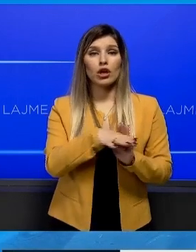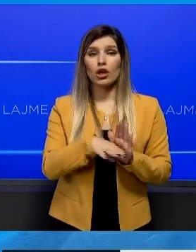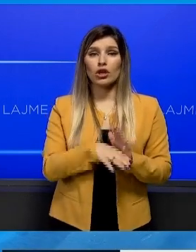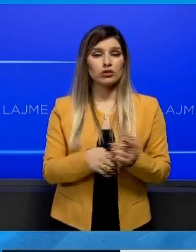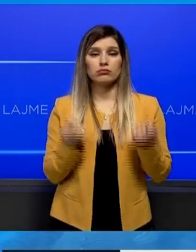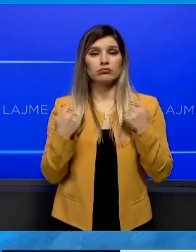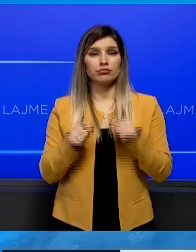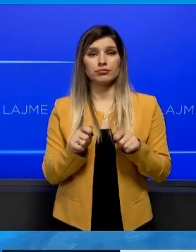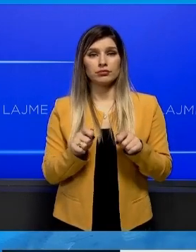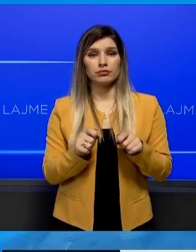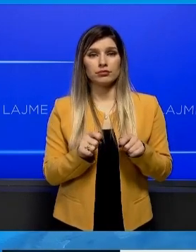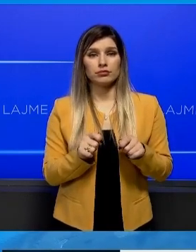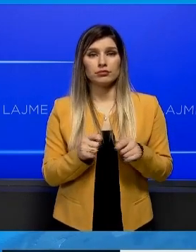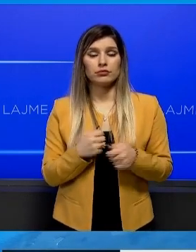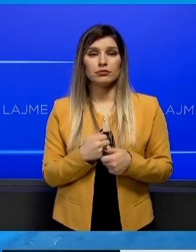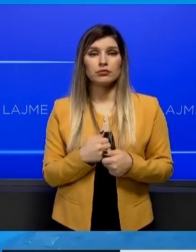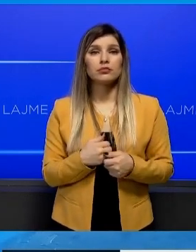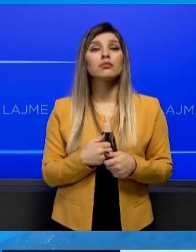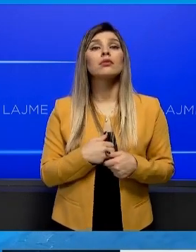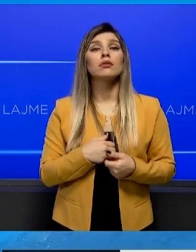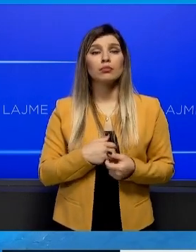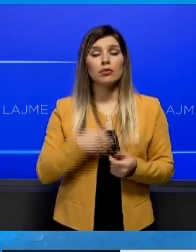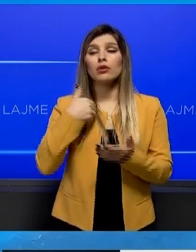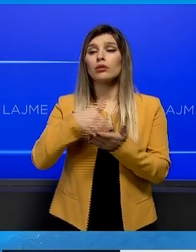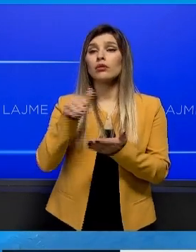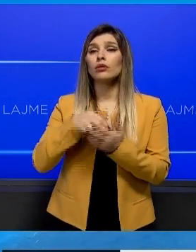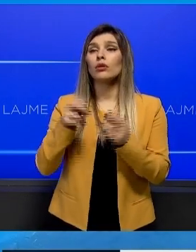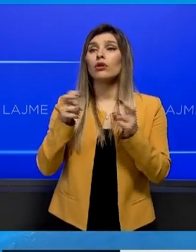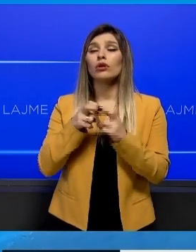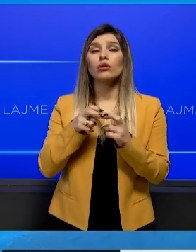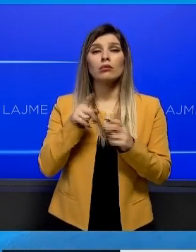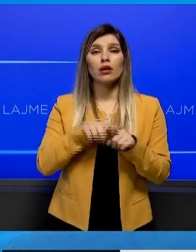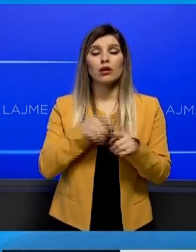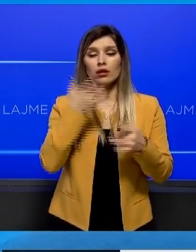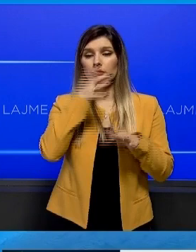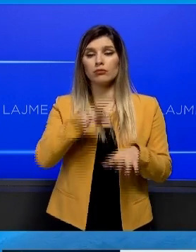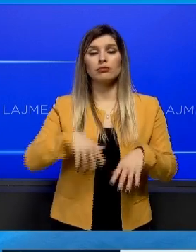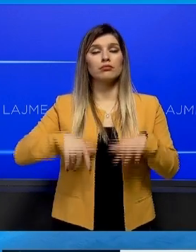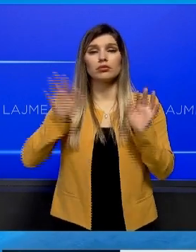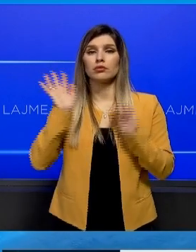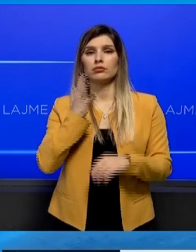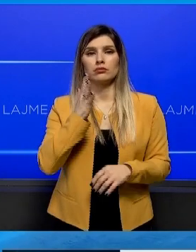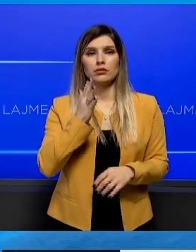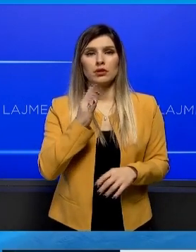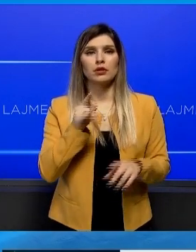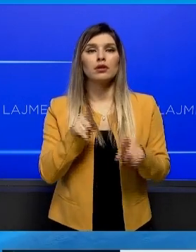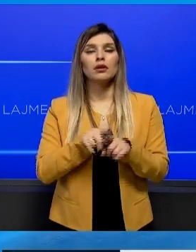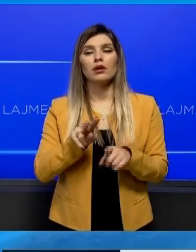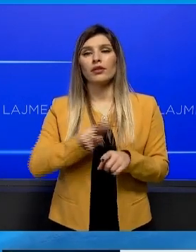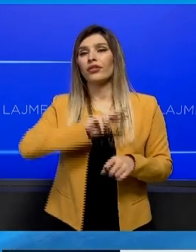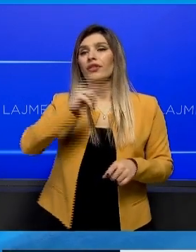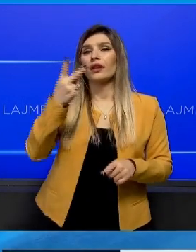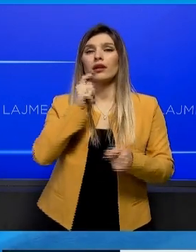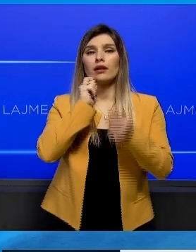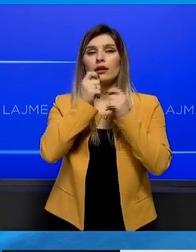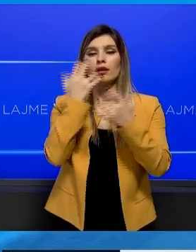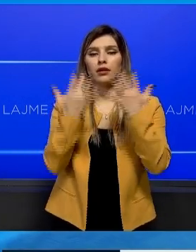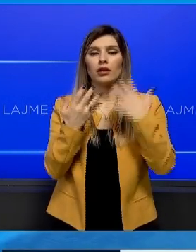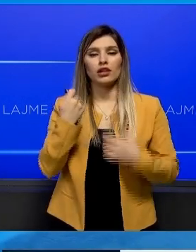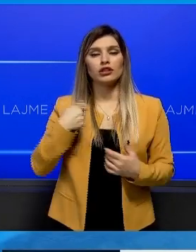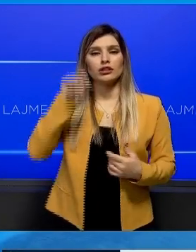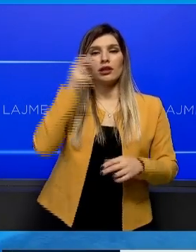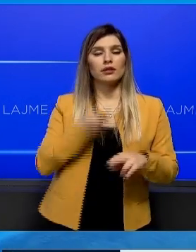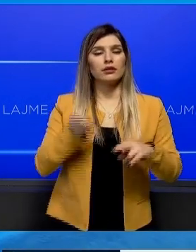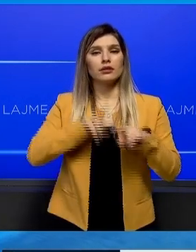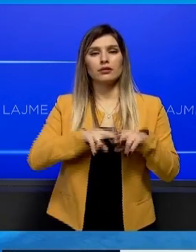ligërështë po, por konsumin e energjisë nuk mund të ndërprem në asot, edhe nësër me logarit me tarif të lorë, sepse